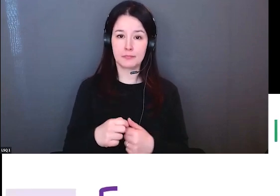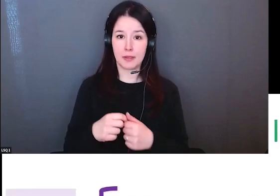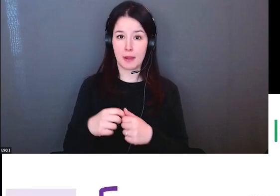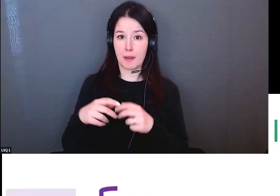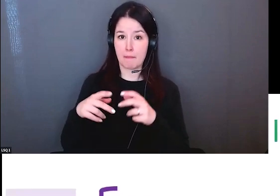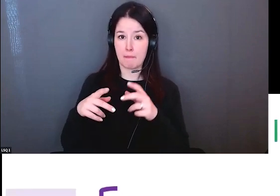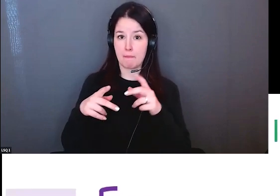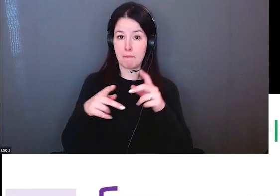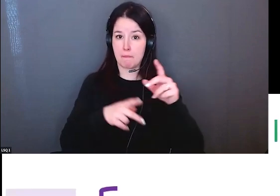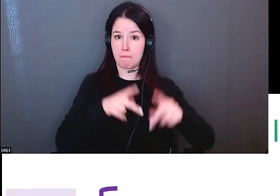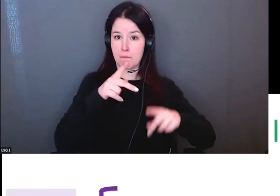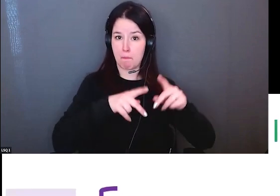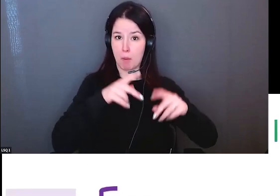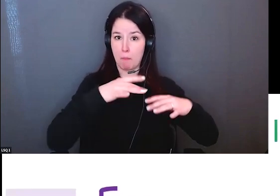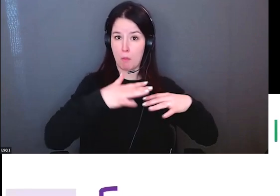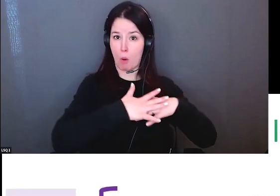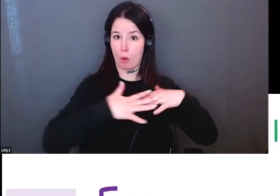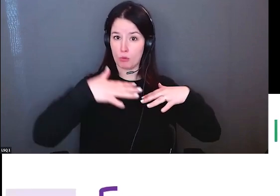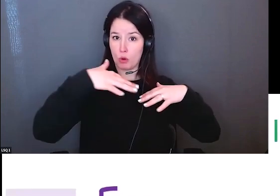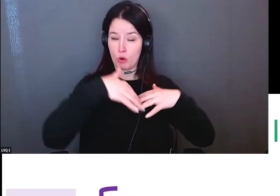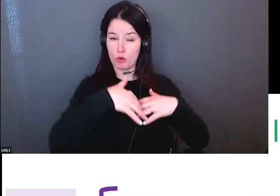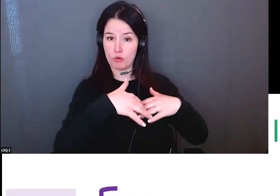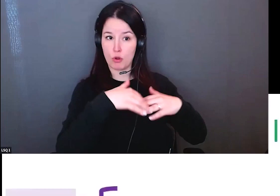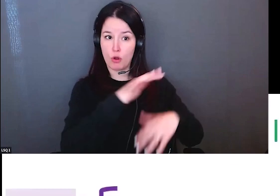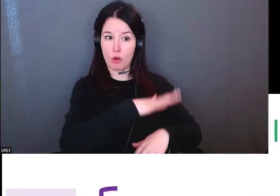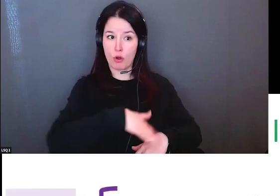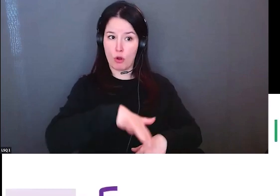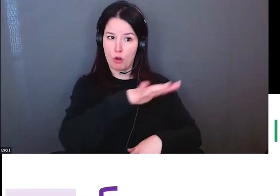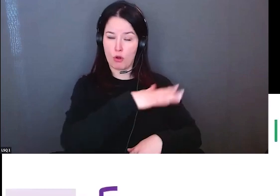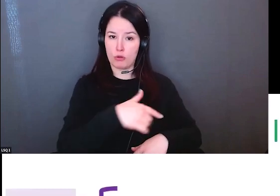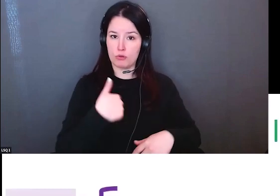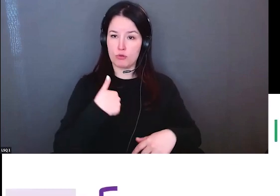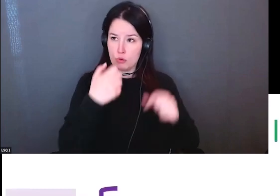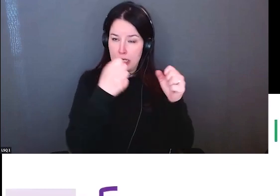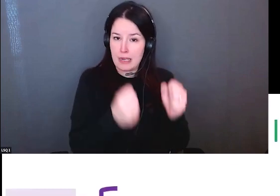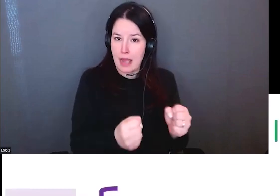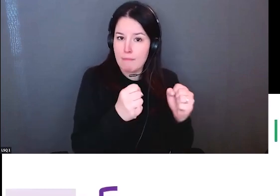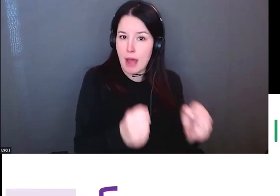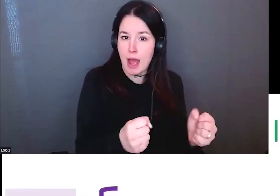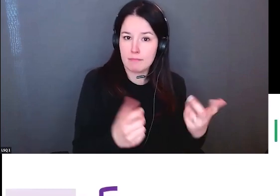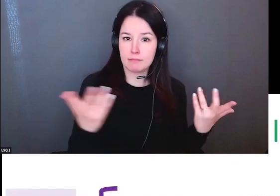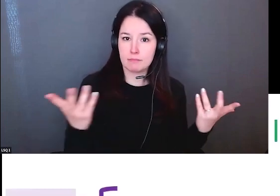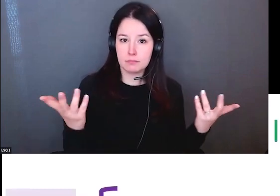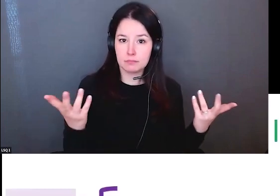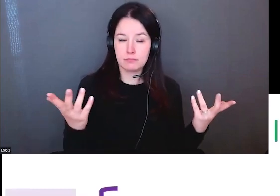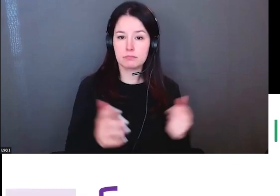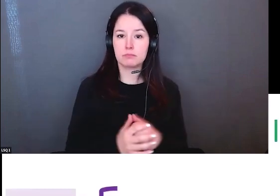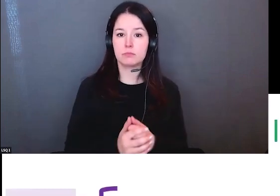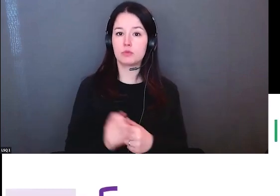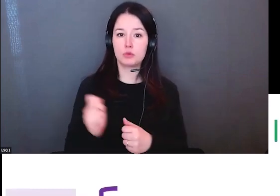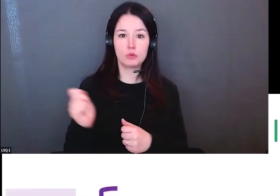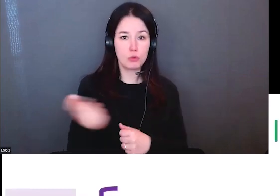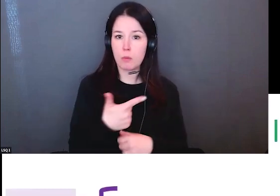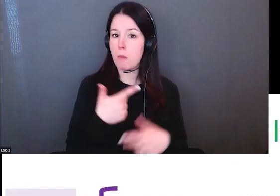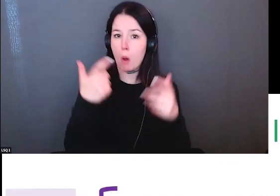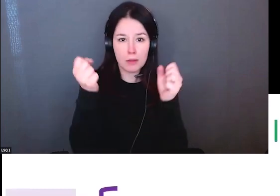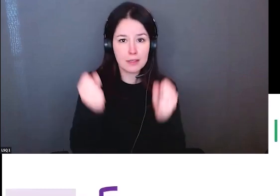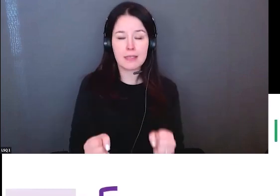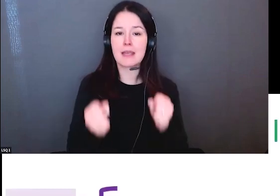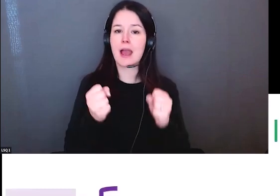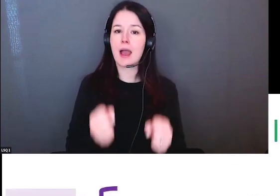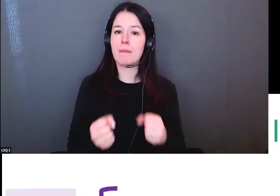leur pensée systémique et holistique autochtone et on peut utiliser ça de manière